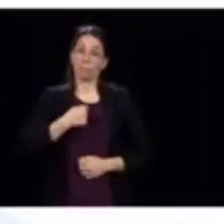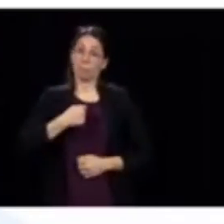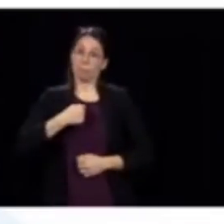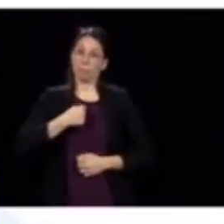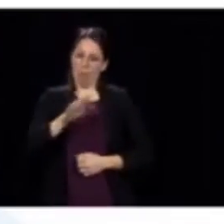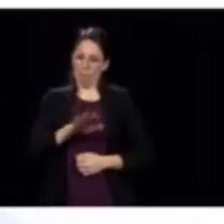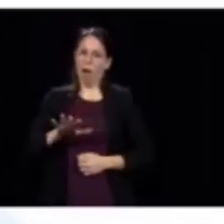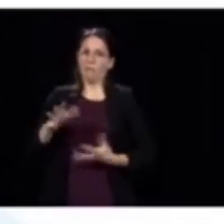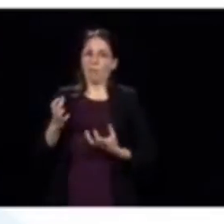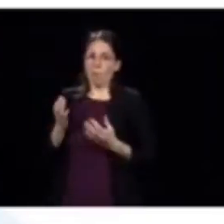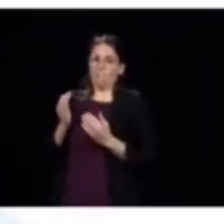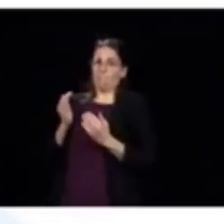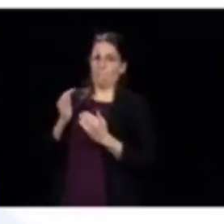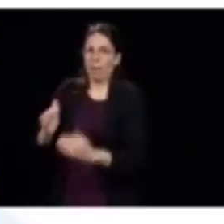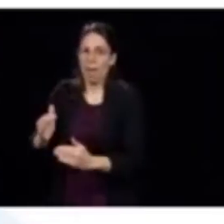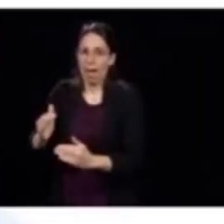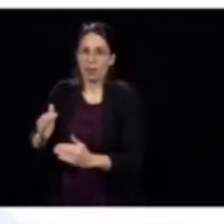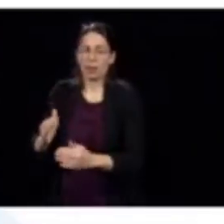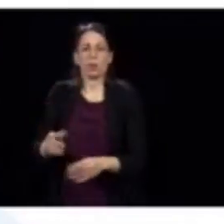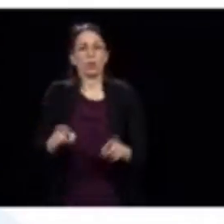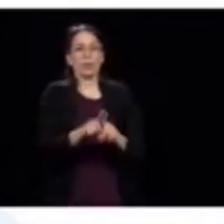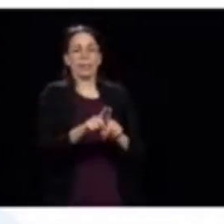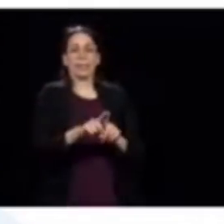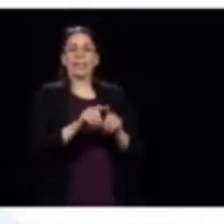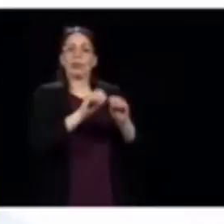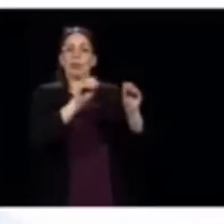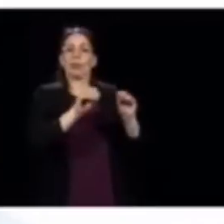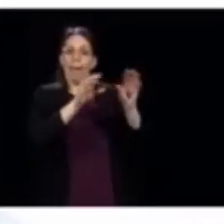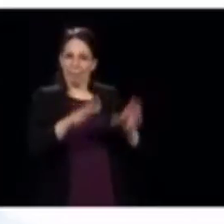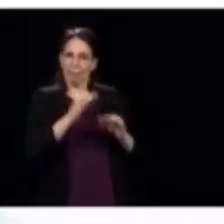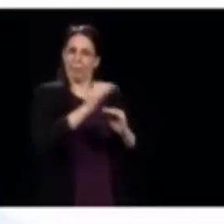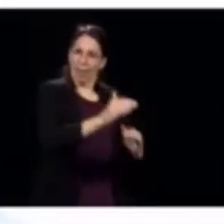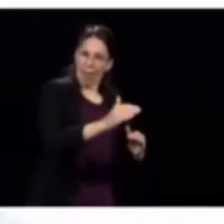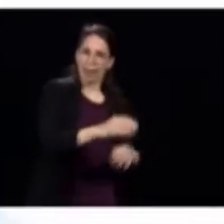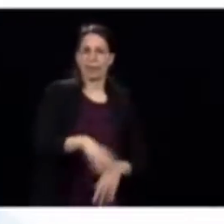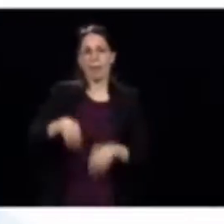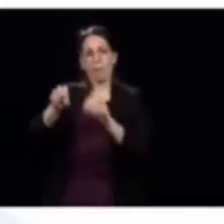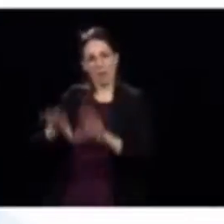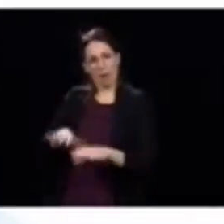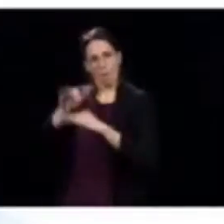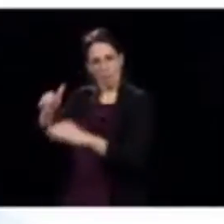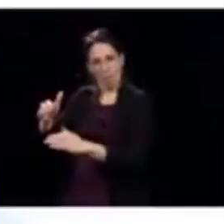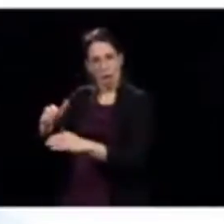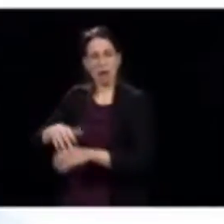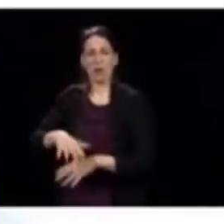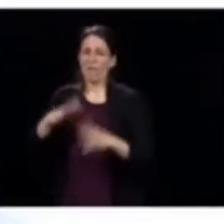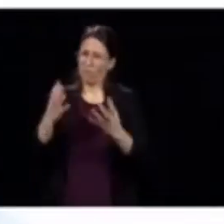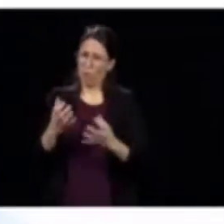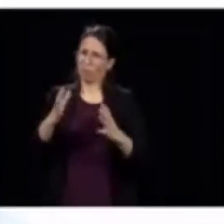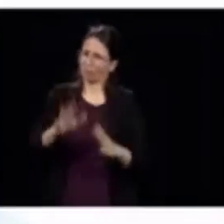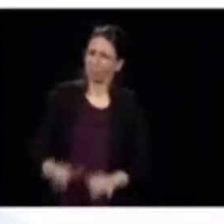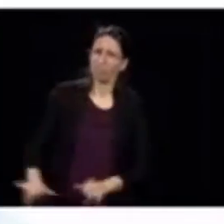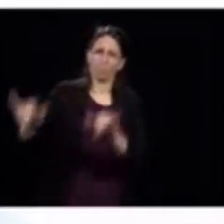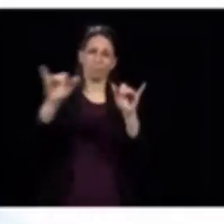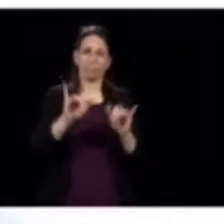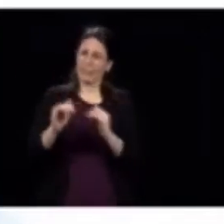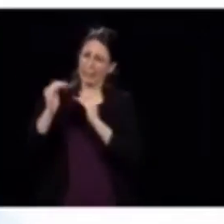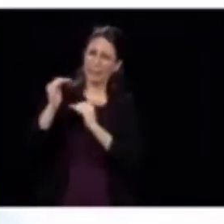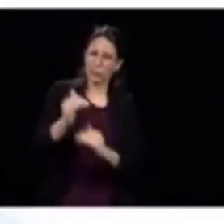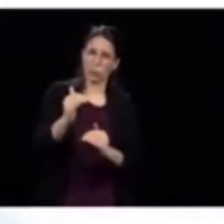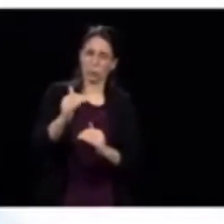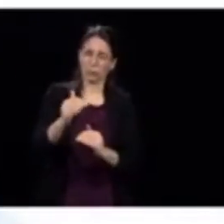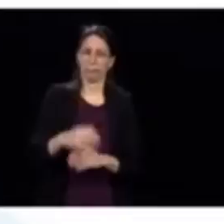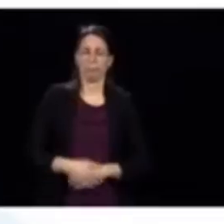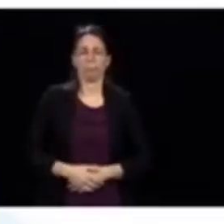protège nos enfants, je veux qu'on protège nos éducatrices, nos enseignants, je veux que tout le monde soit